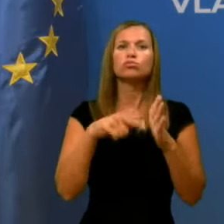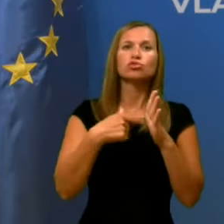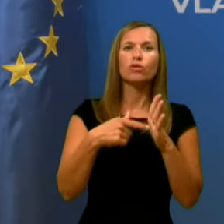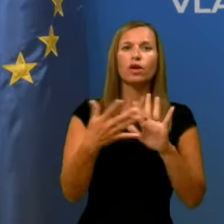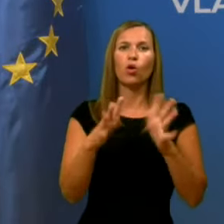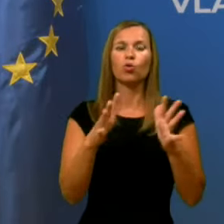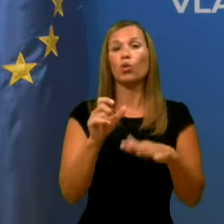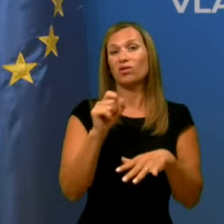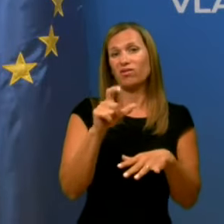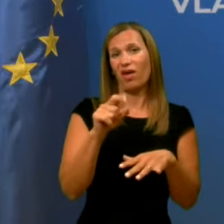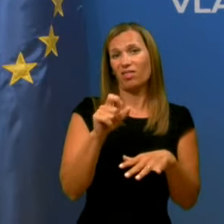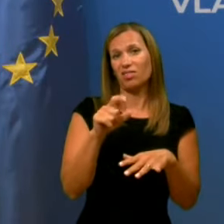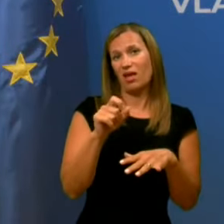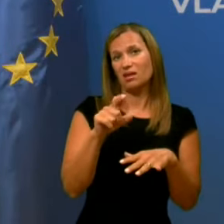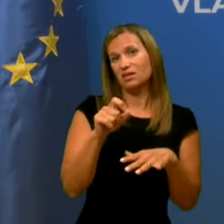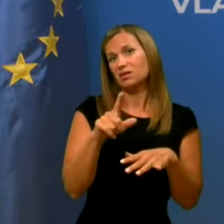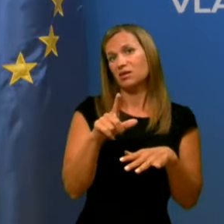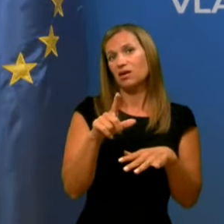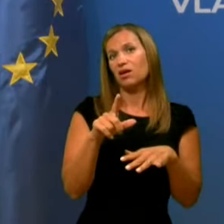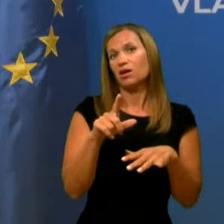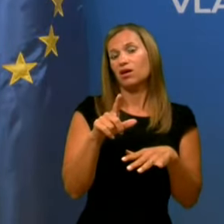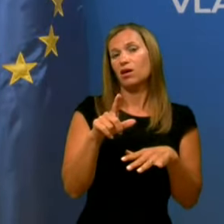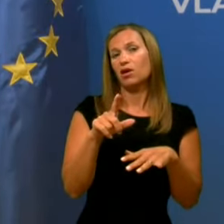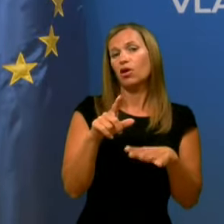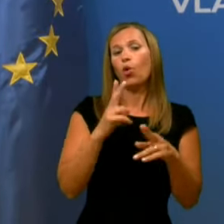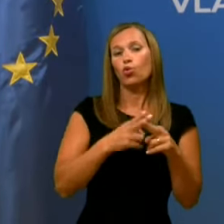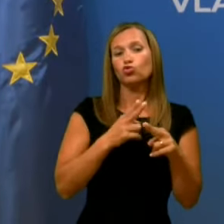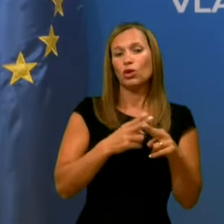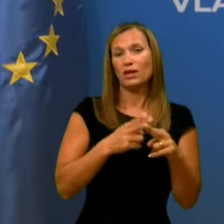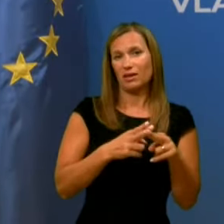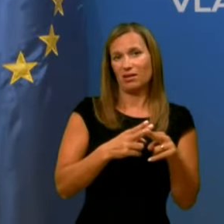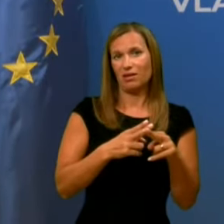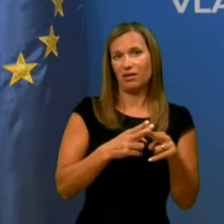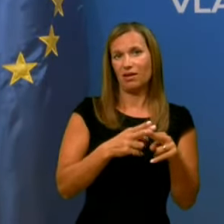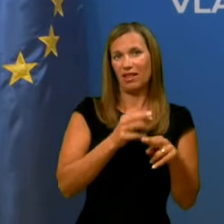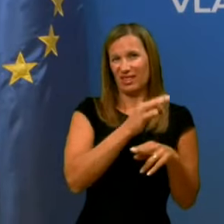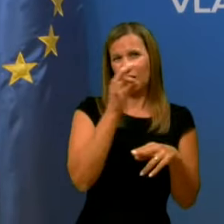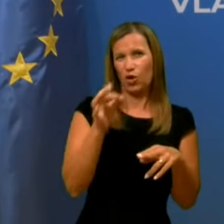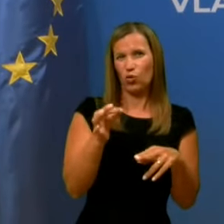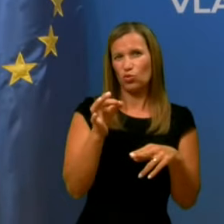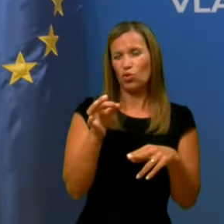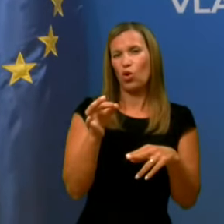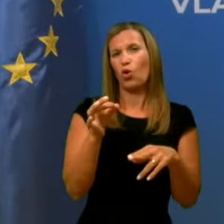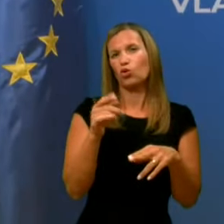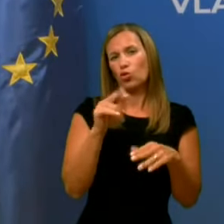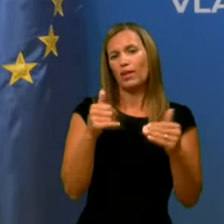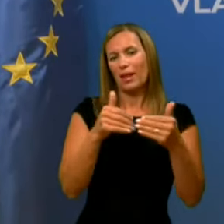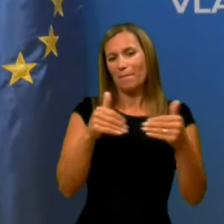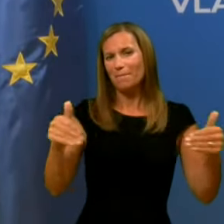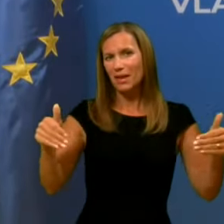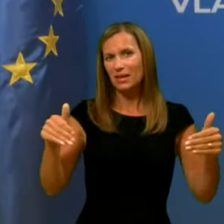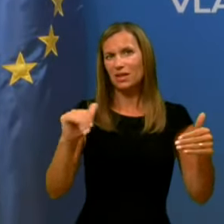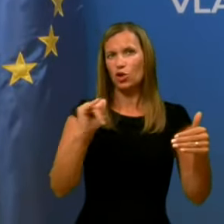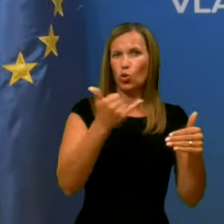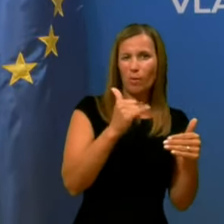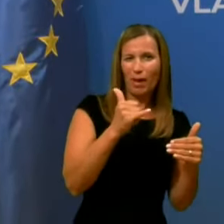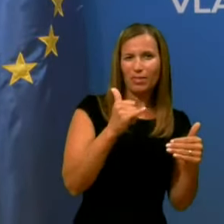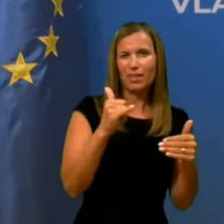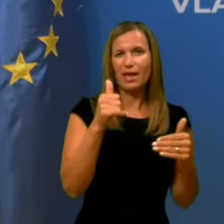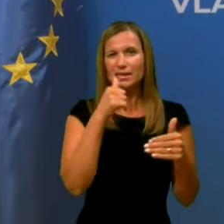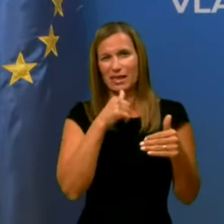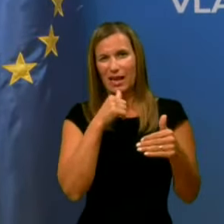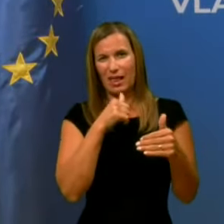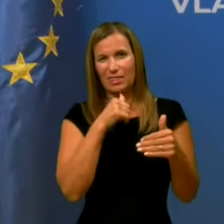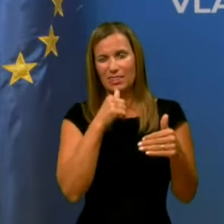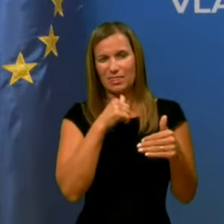okuženih dnev na 100 tisoč prebivalcev v okviru 14 dni, se pravi še vedno nekje na meji rumene in zelene cone